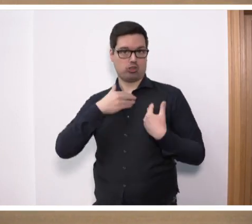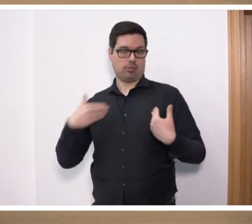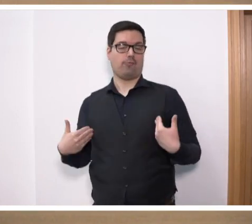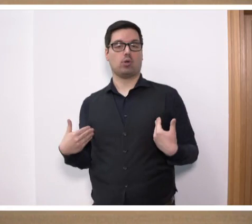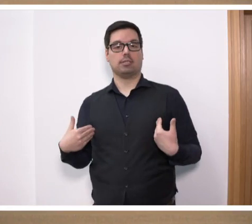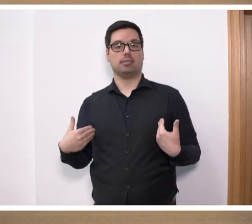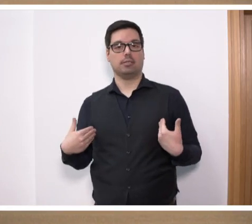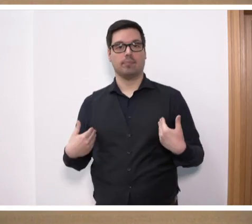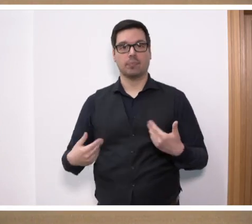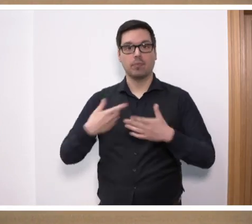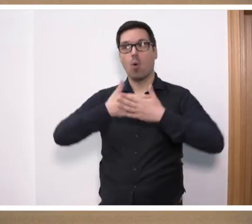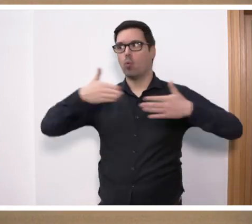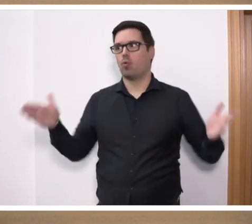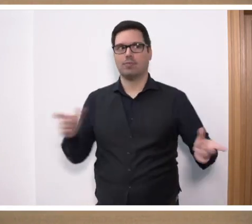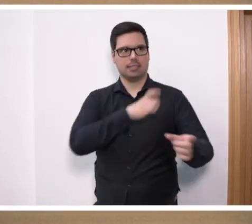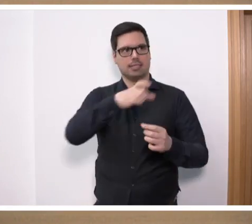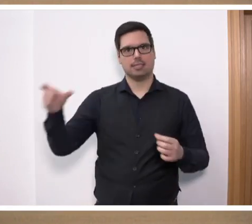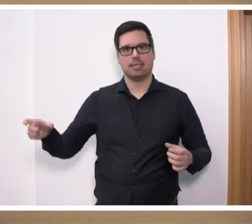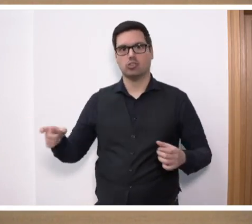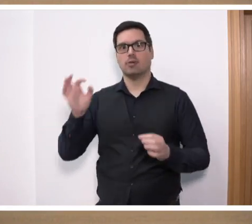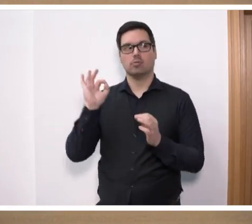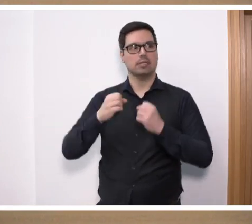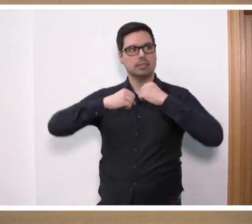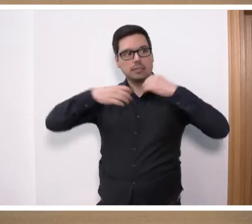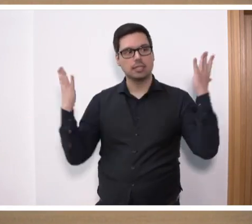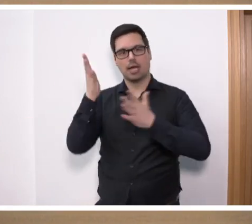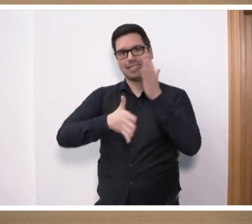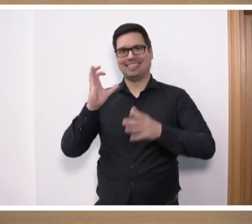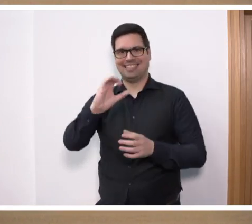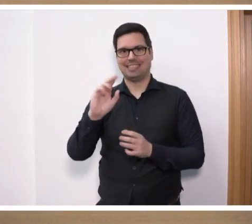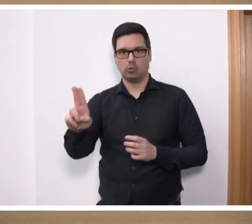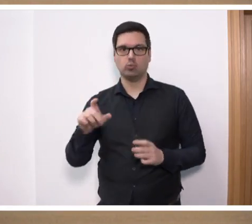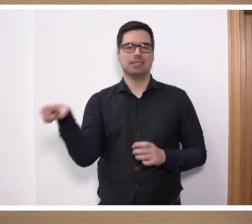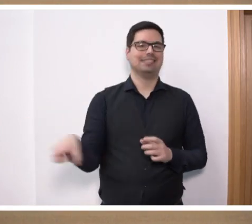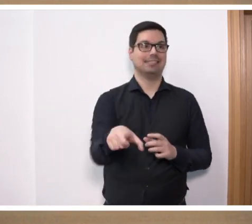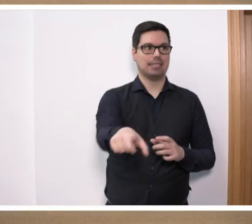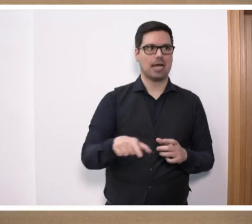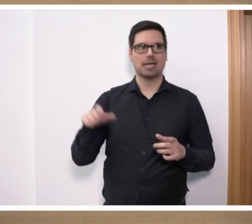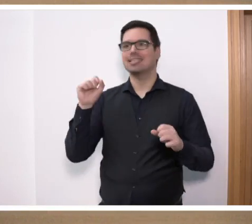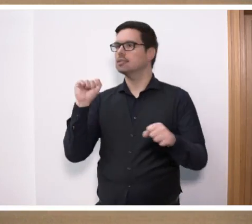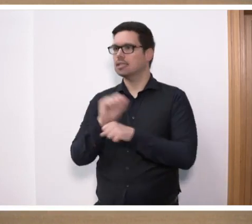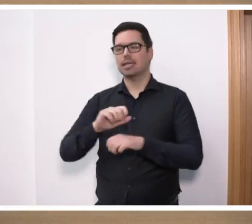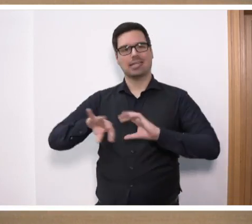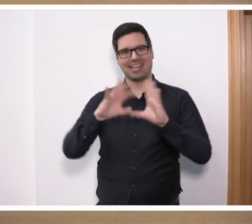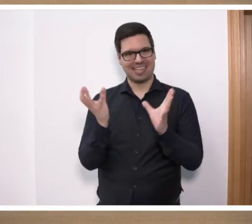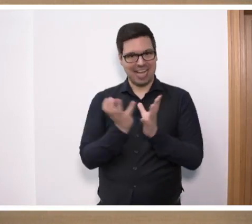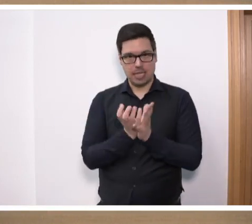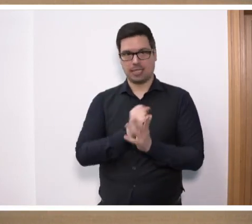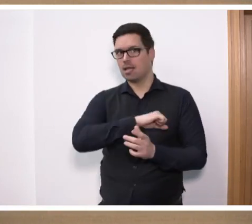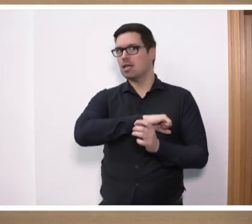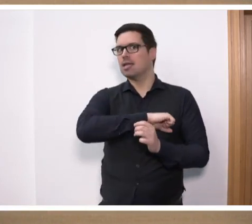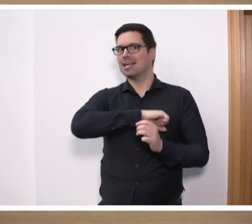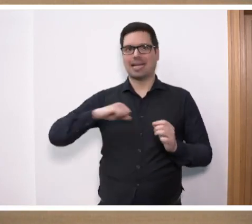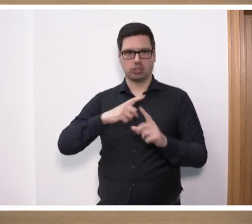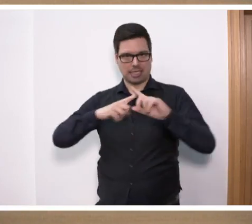eine offene Gesellschaft und der ganz klar gesagt hat, dass die CDU in diesem Land sich gegen jede Art von Extremismus